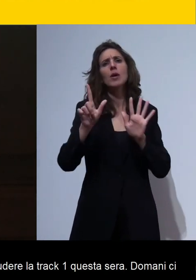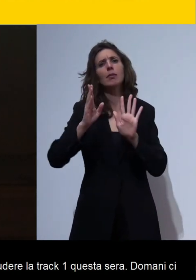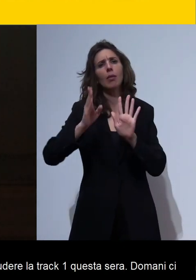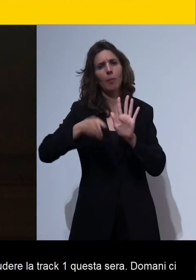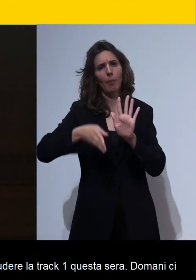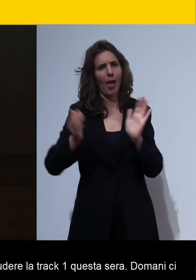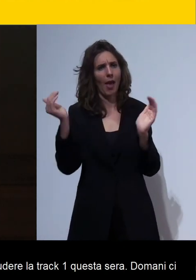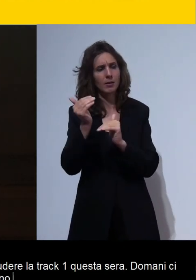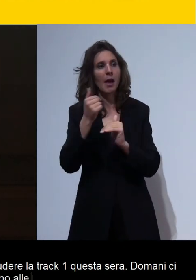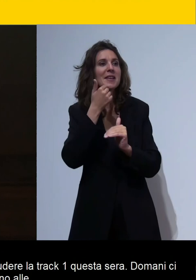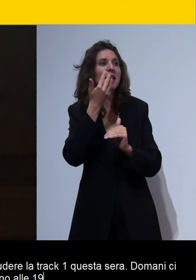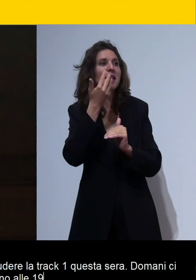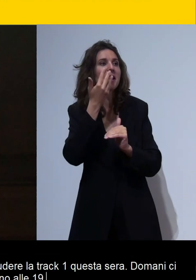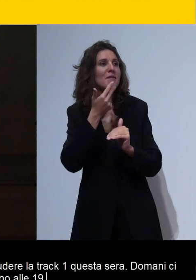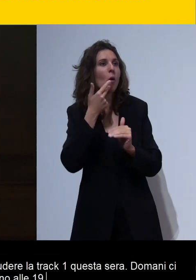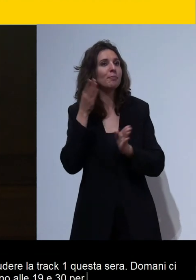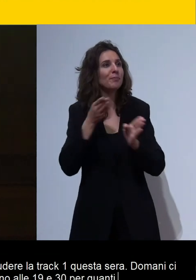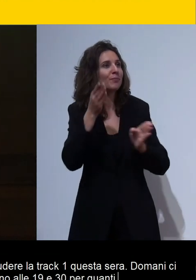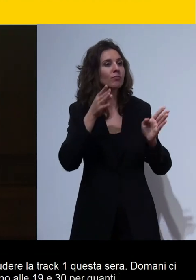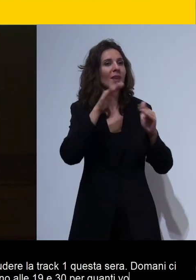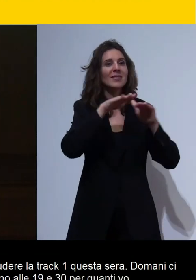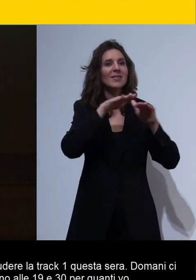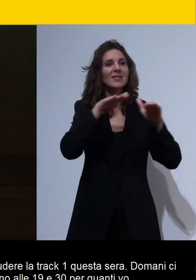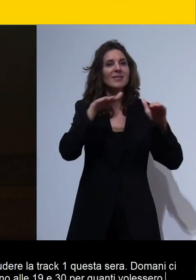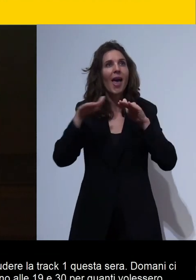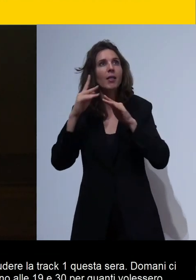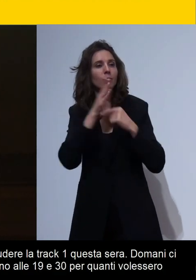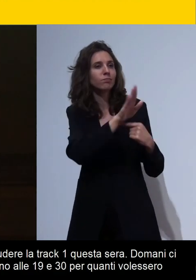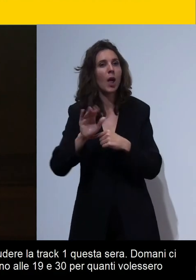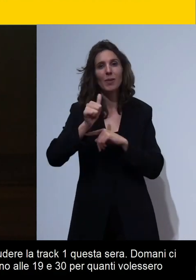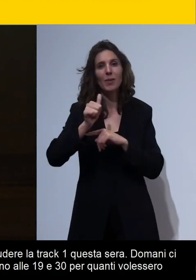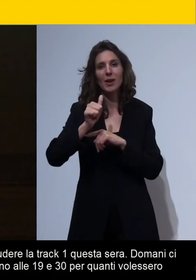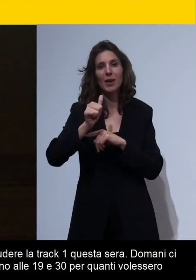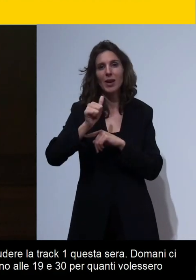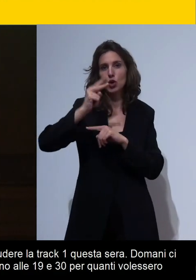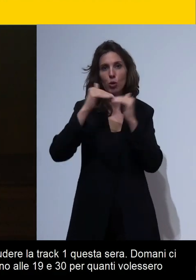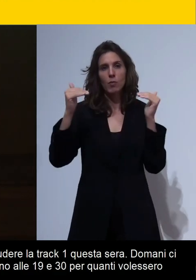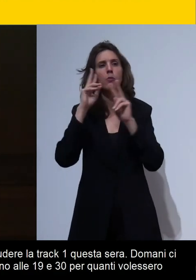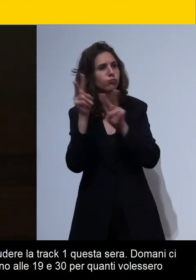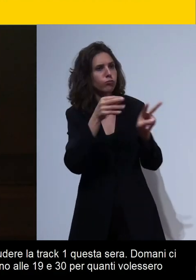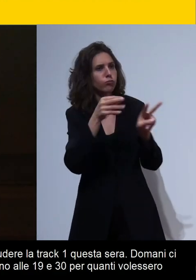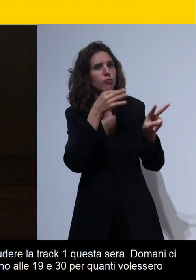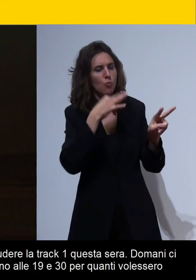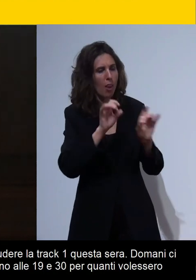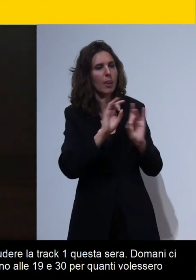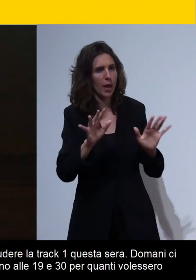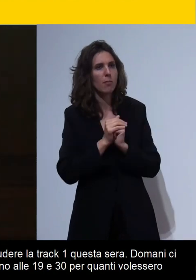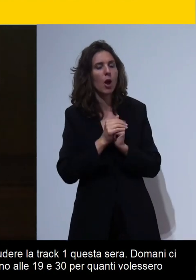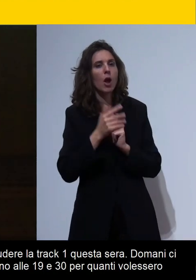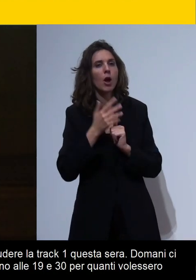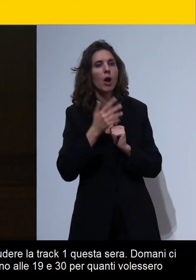volessero andare a visitare gli stand espositivi al primo e al secondo piano ci sono tante tante realtà